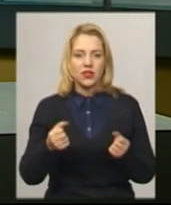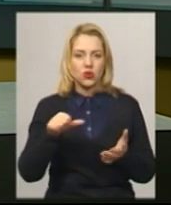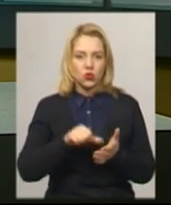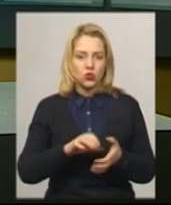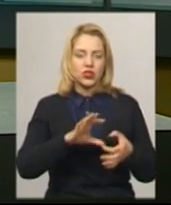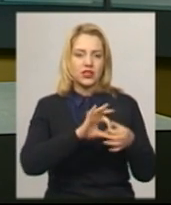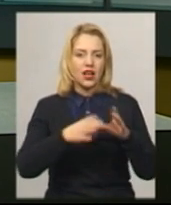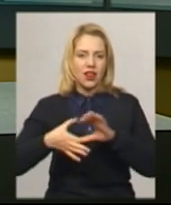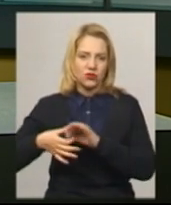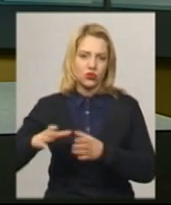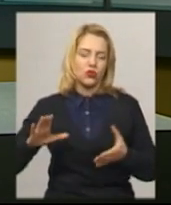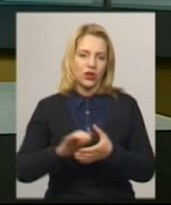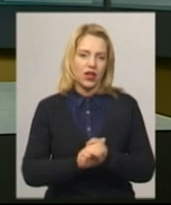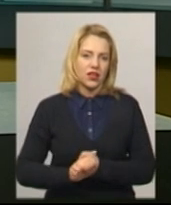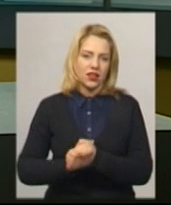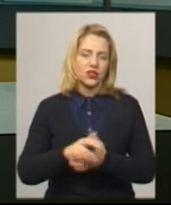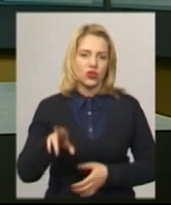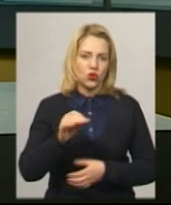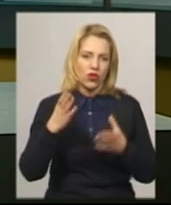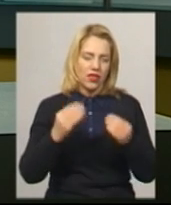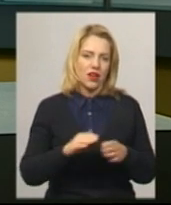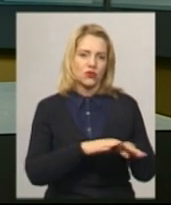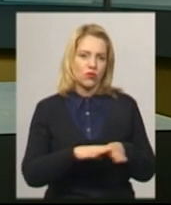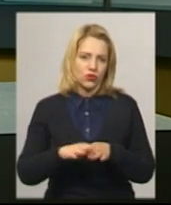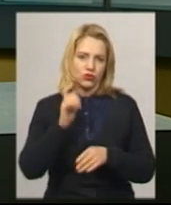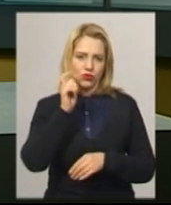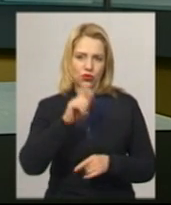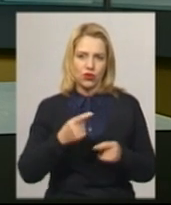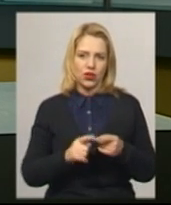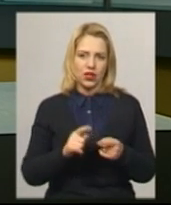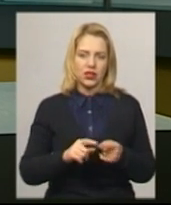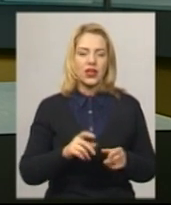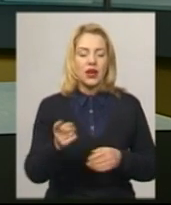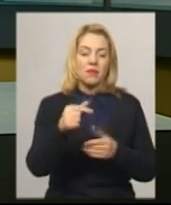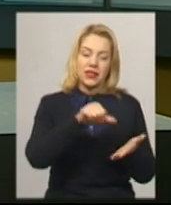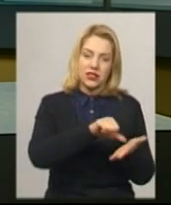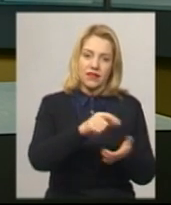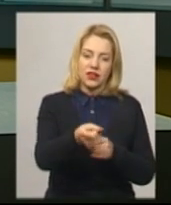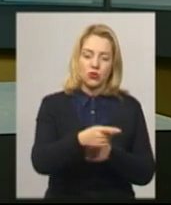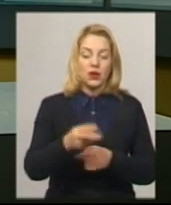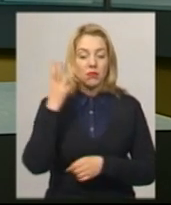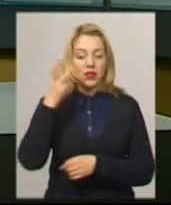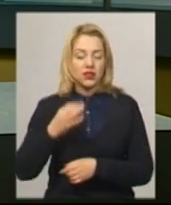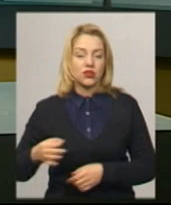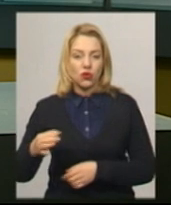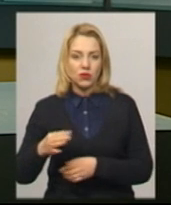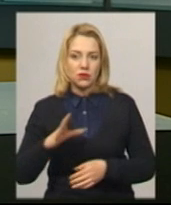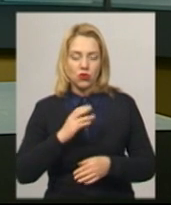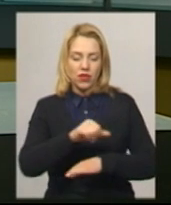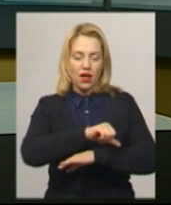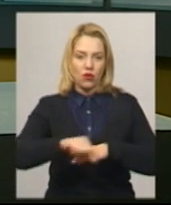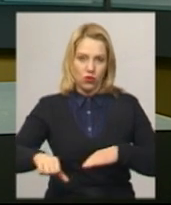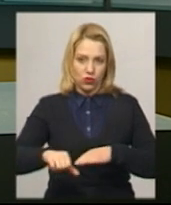єдності» до Дня Соборності України. Дійство за участі представників Тернопільської та Хмельницької областей відбулося на лінії їх